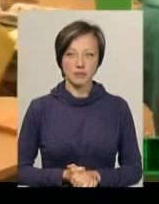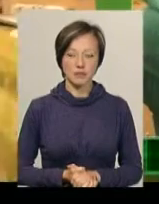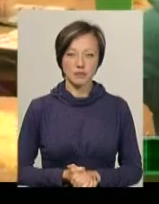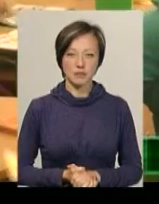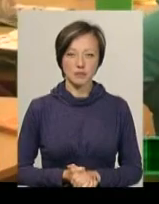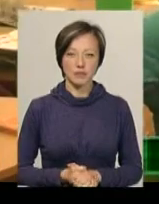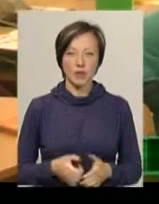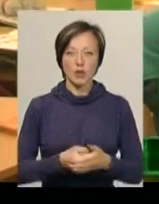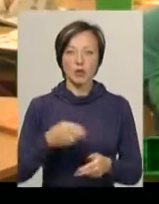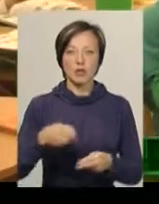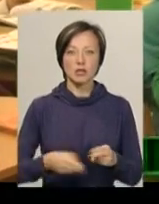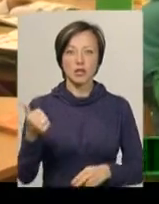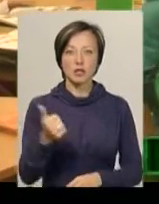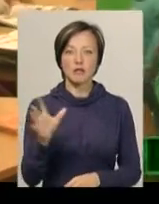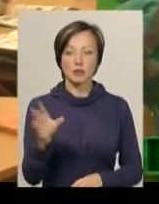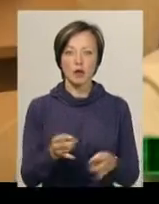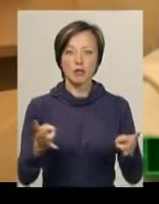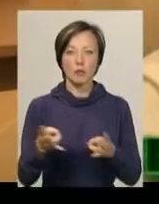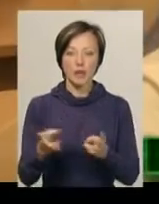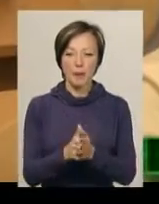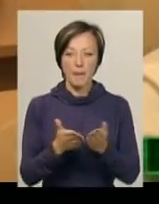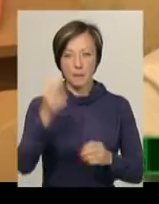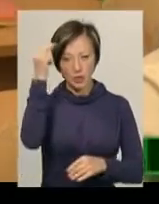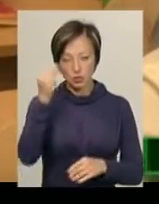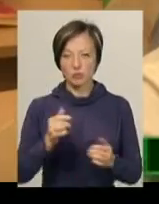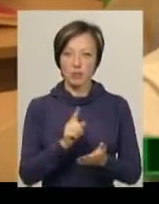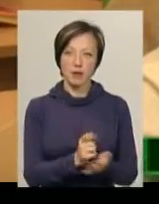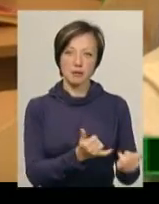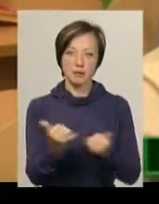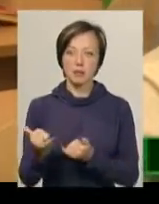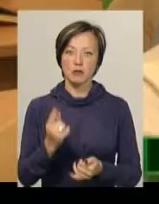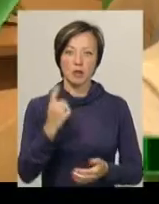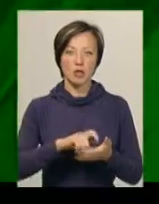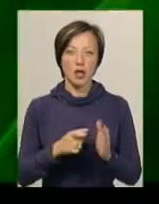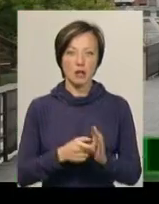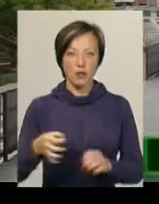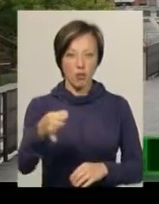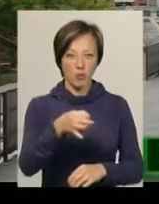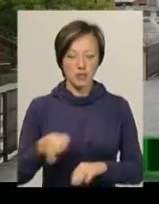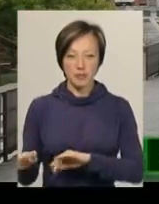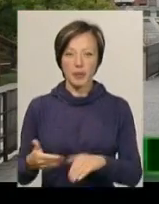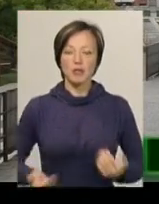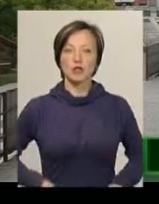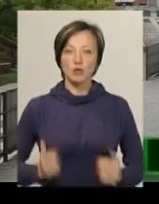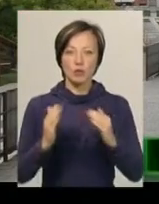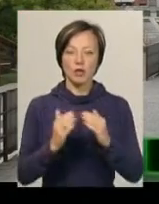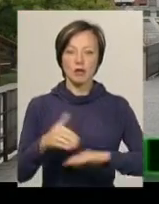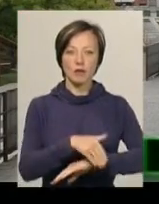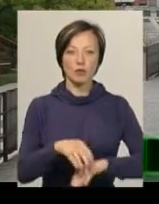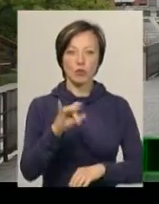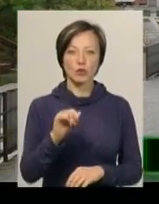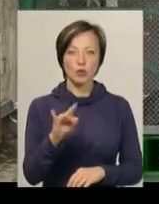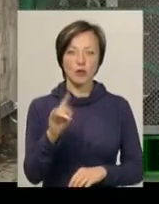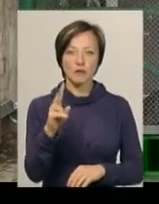До кінця тижня усіма необхідними підручниками мають забезпечити першокласників Хмельниччини. Жителі будинку на Проскурівській у